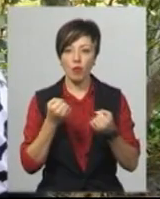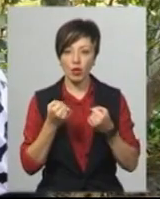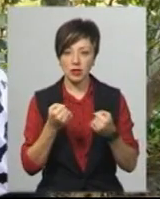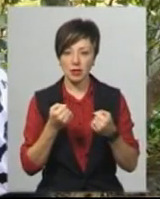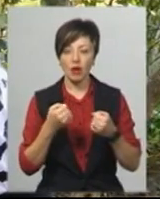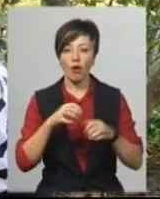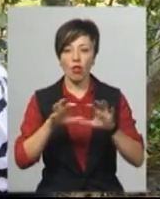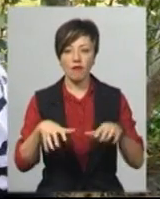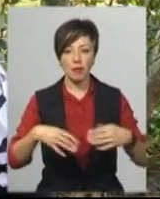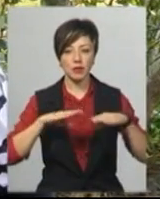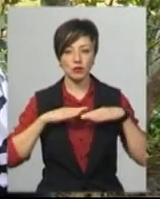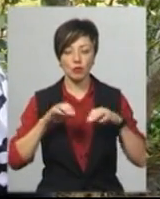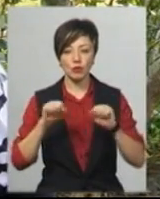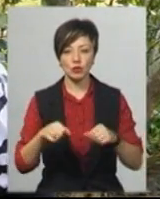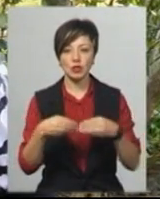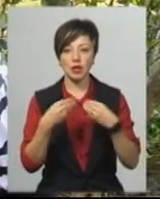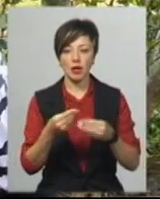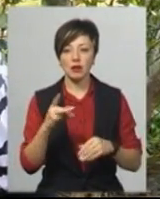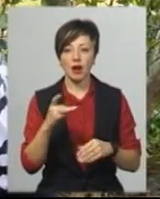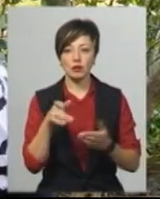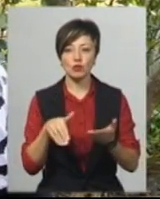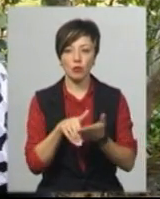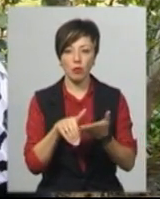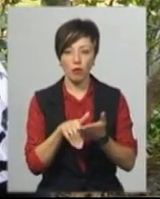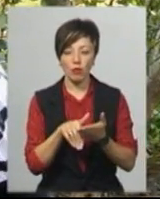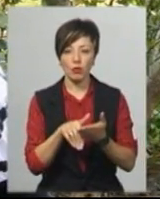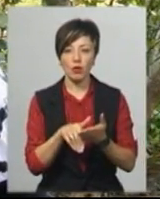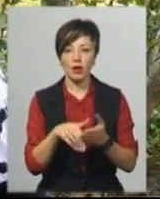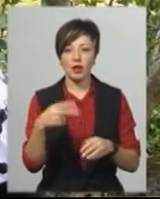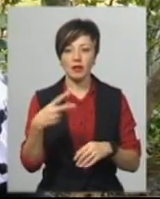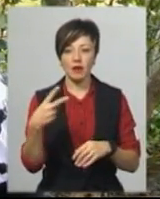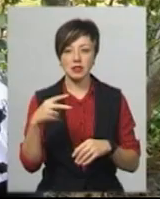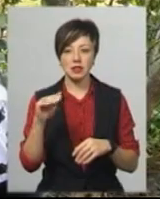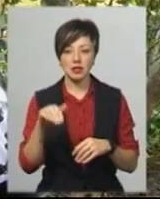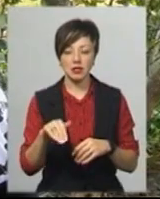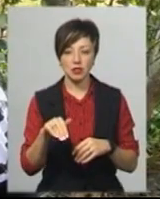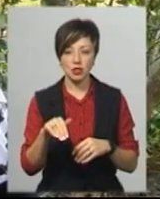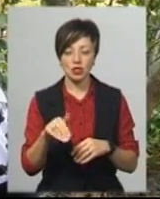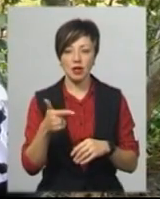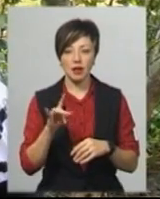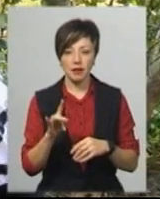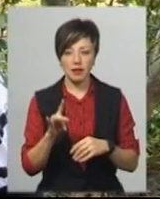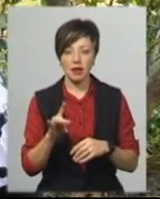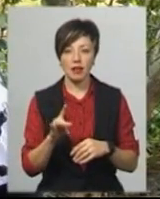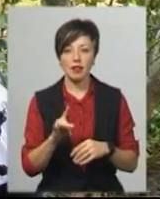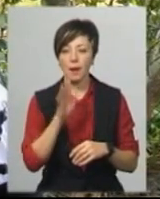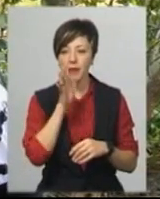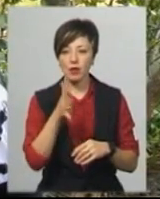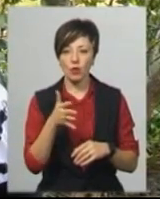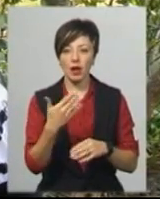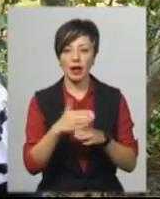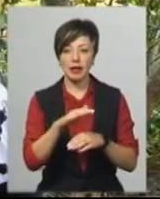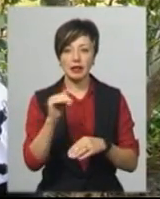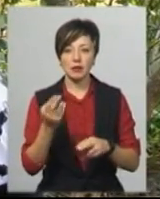теж нам предложив, що він може дати одноразову таку допомогу у 20 тисяч гривень, на 5 років